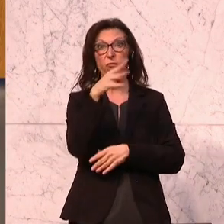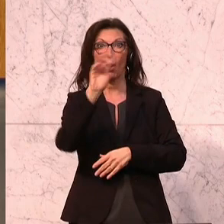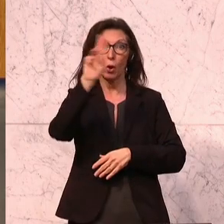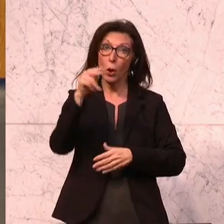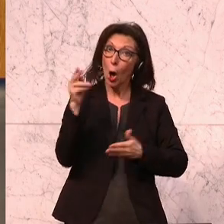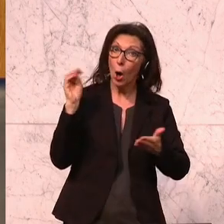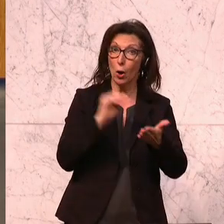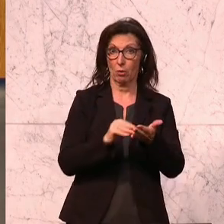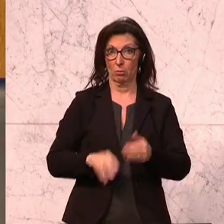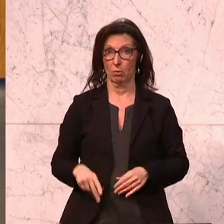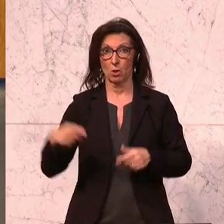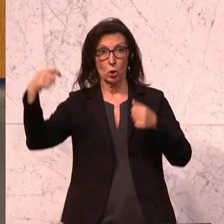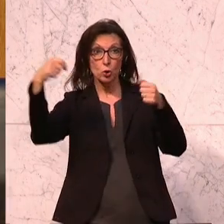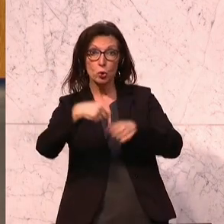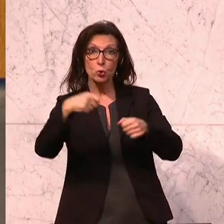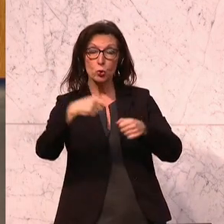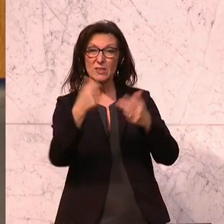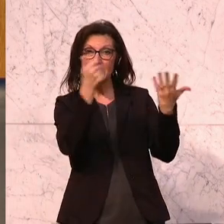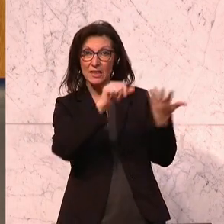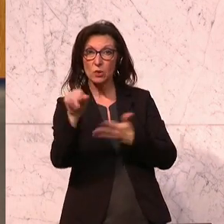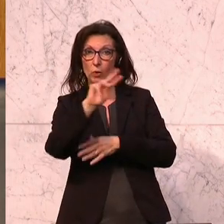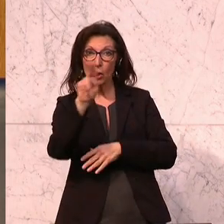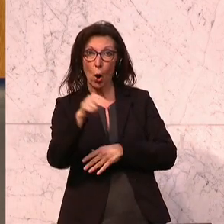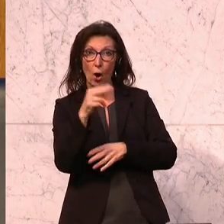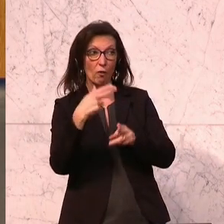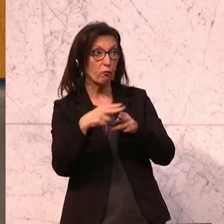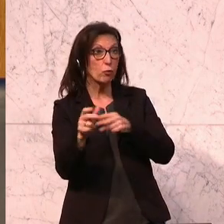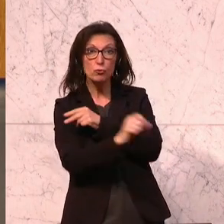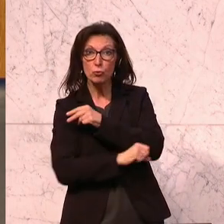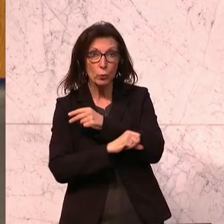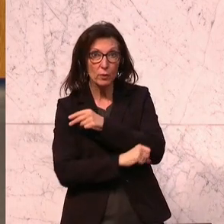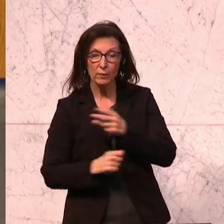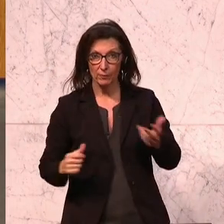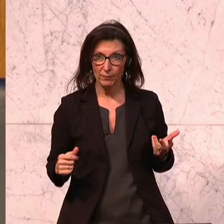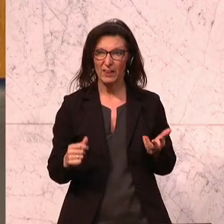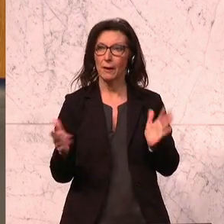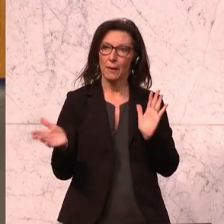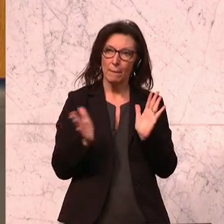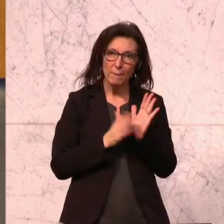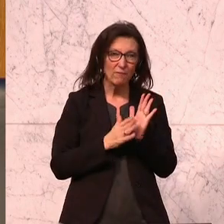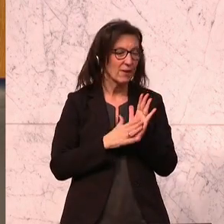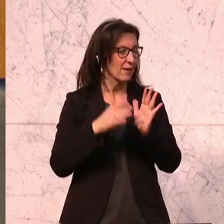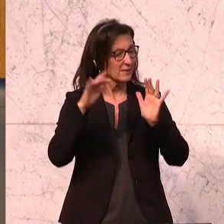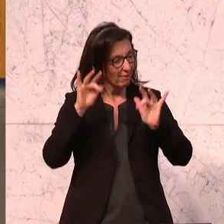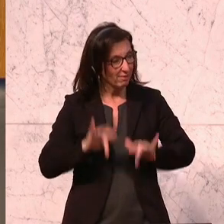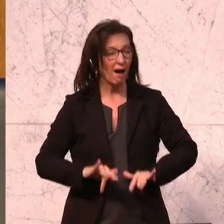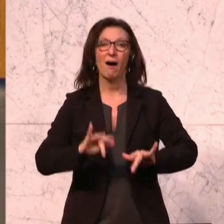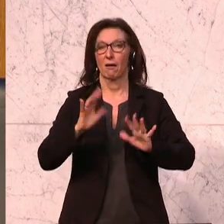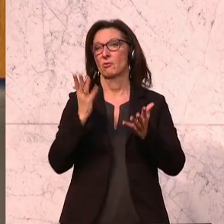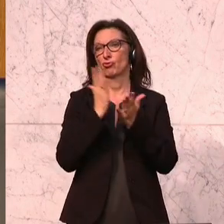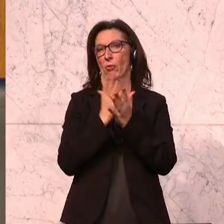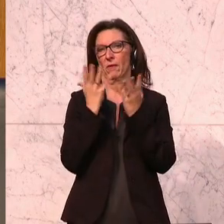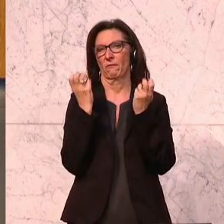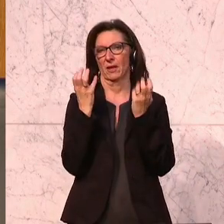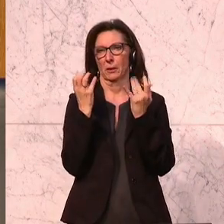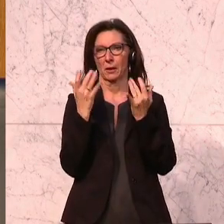Zuschüsse mit 600 Euro, wenn man studiert. Also das zeigt auch Effekte. kann Ihnen sagen, der Andrang an die